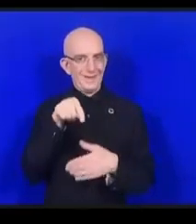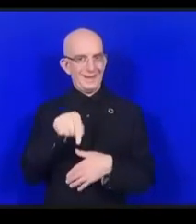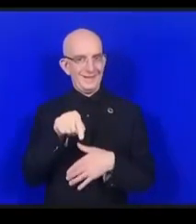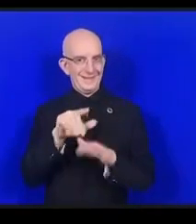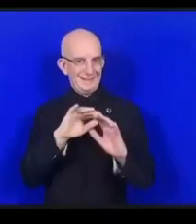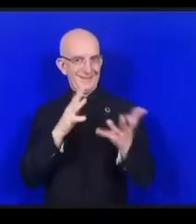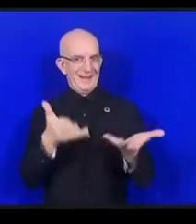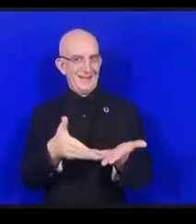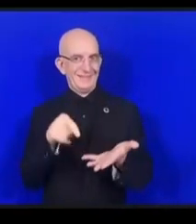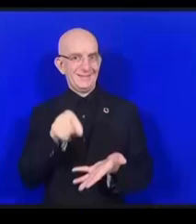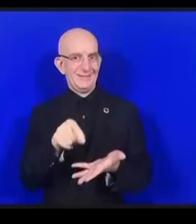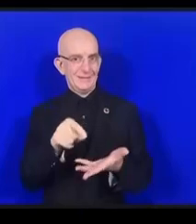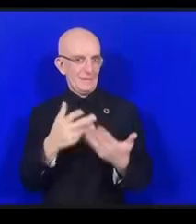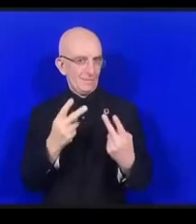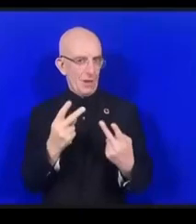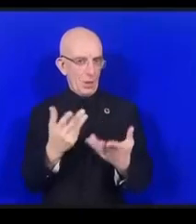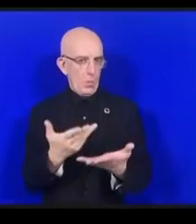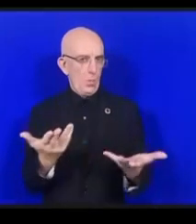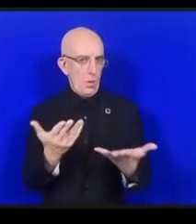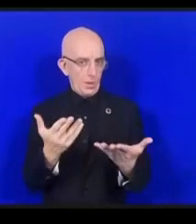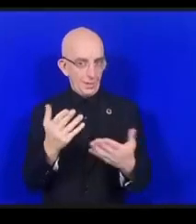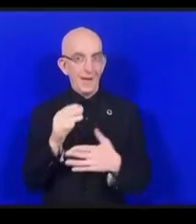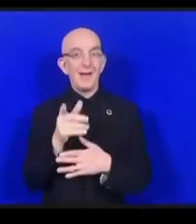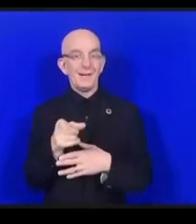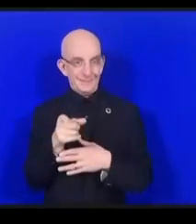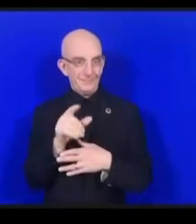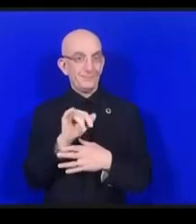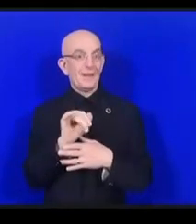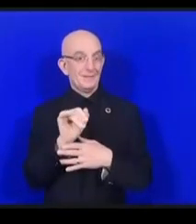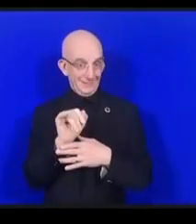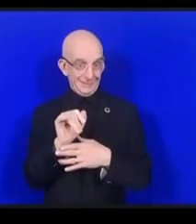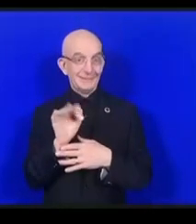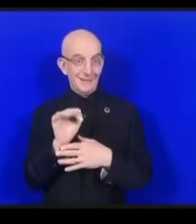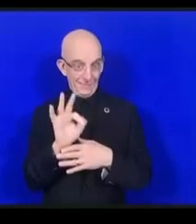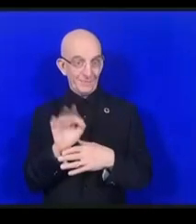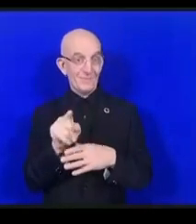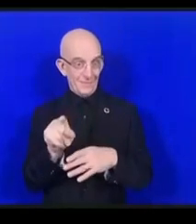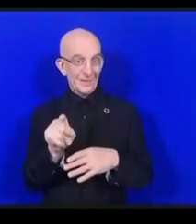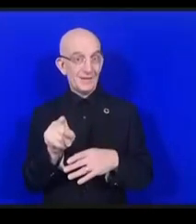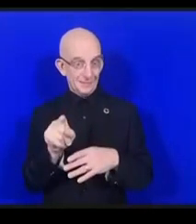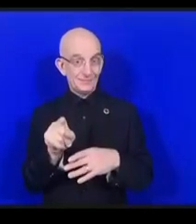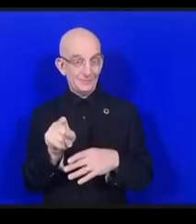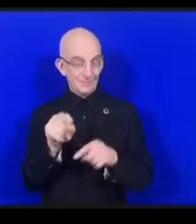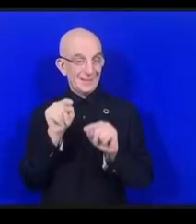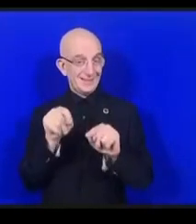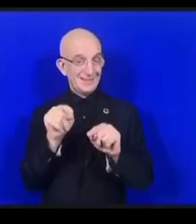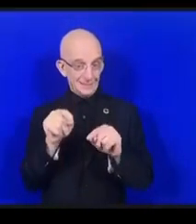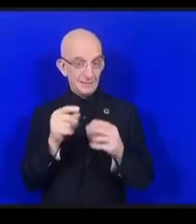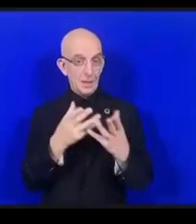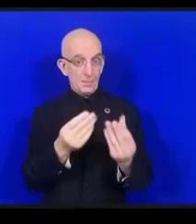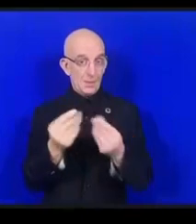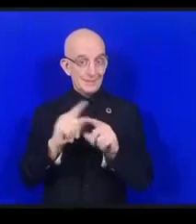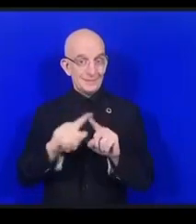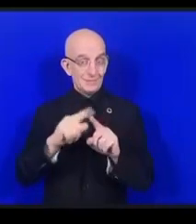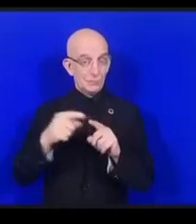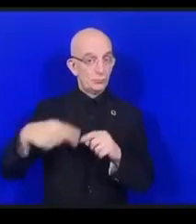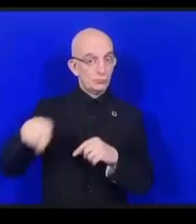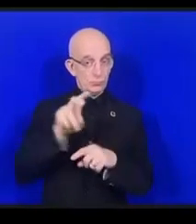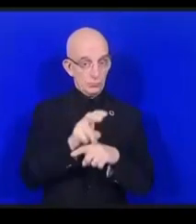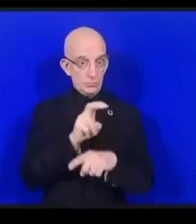du FGI aussi pour voir comment l'on peut améliorer en discutant tous autour du même table des